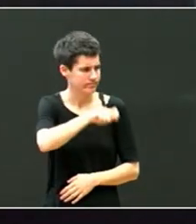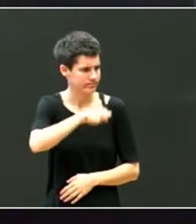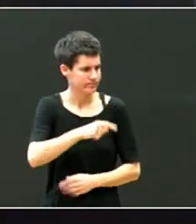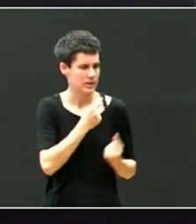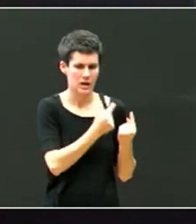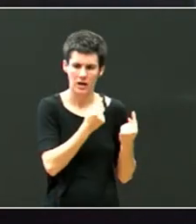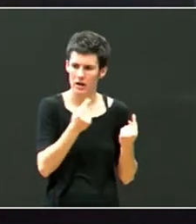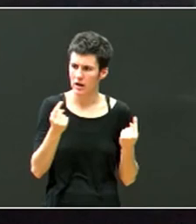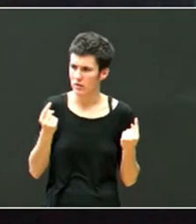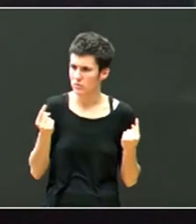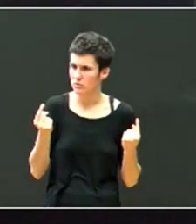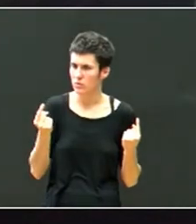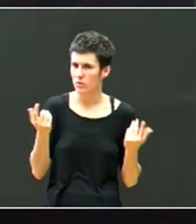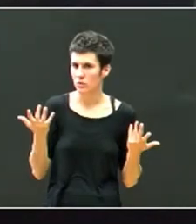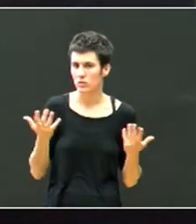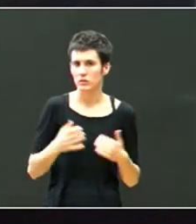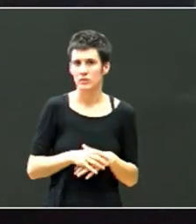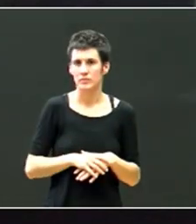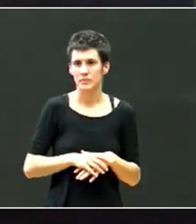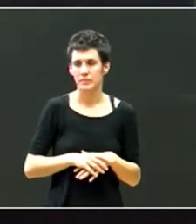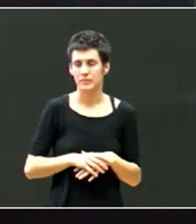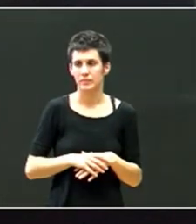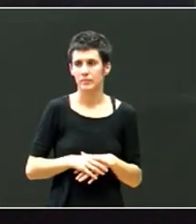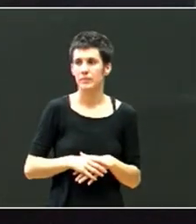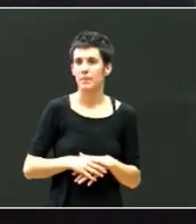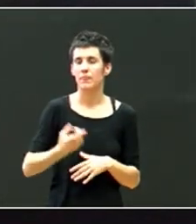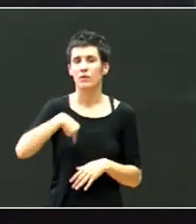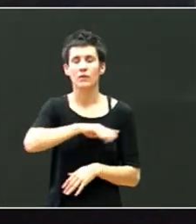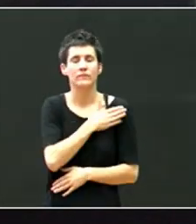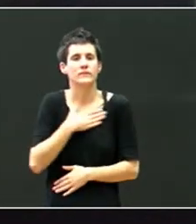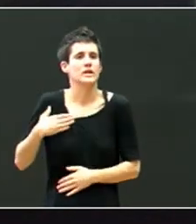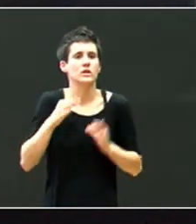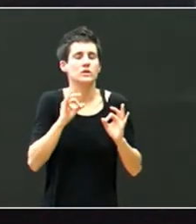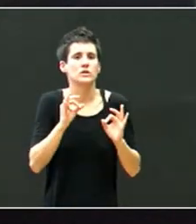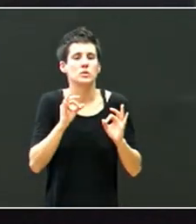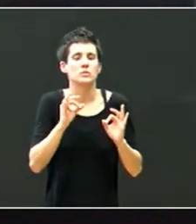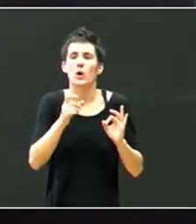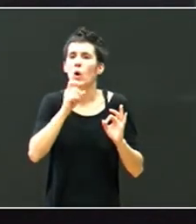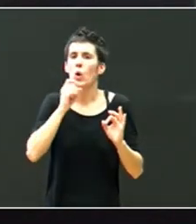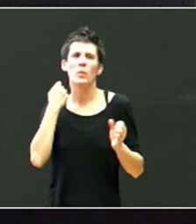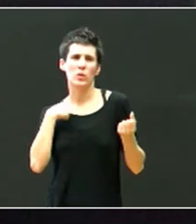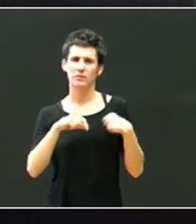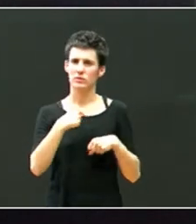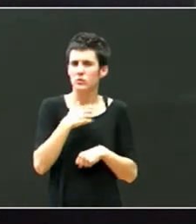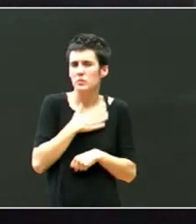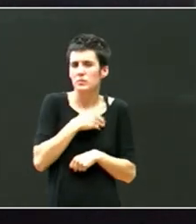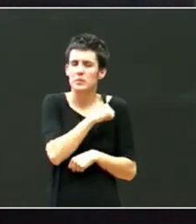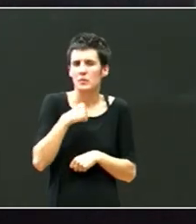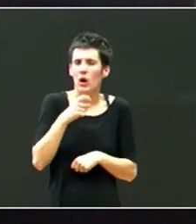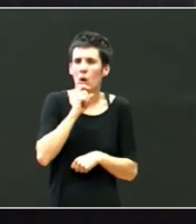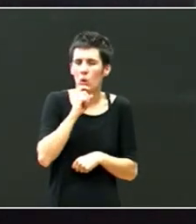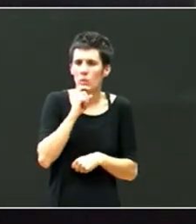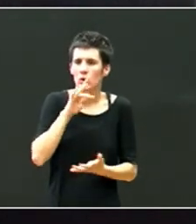nola, e, bideratzen degun, e, gure nahiak, gure konfliktuak, orduan,